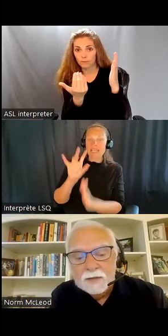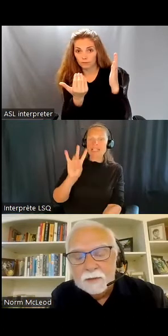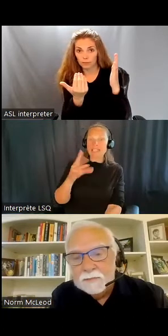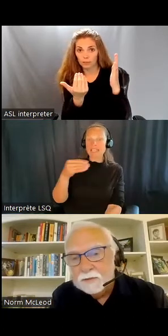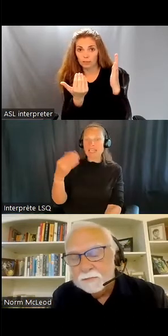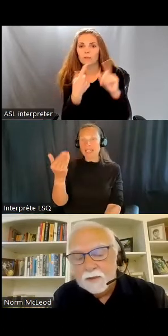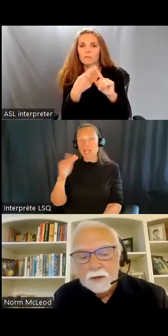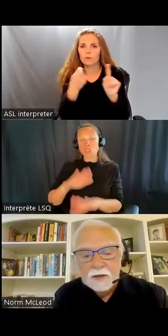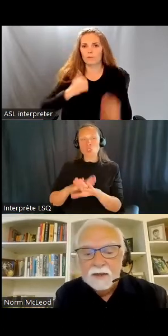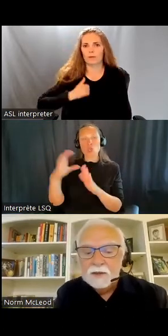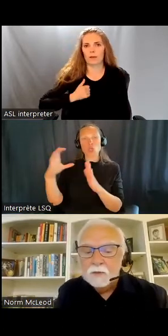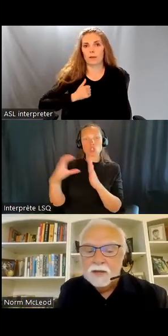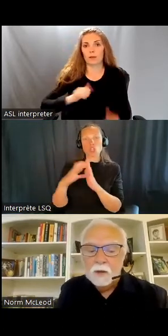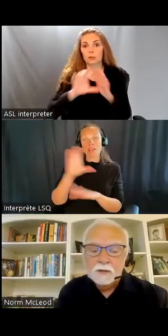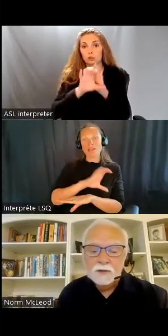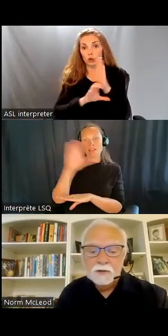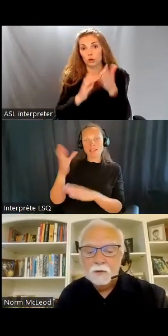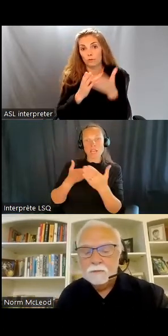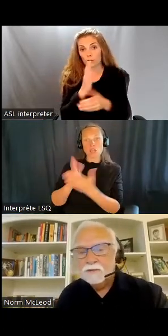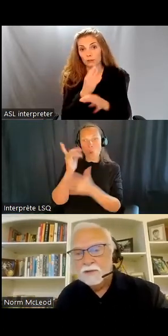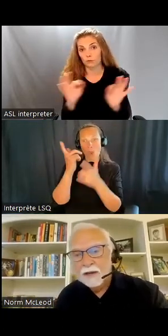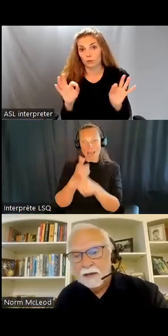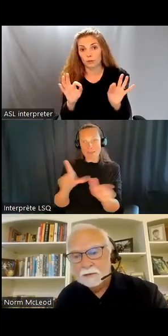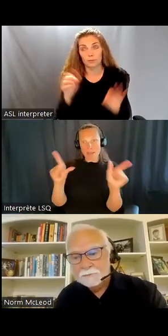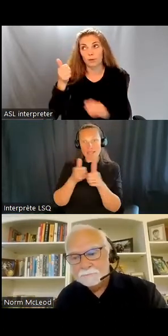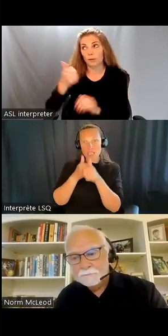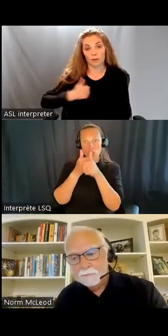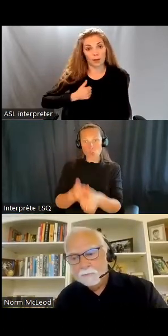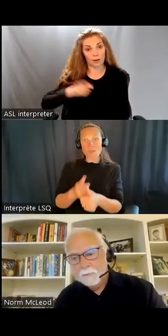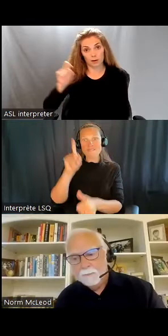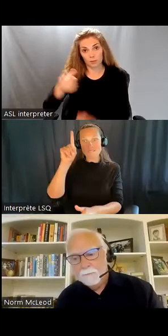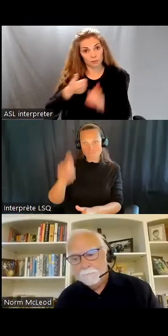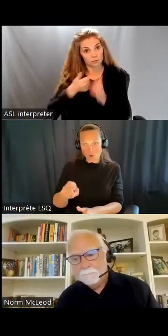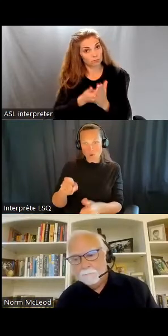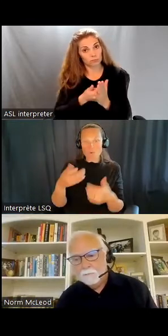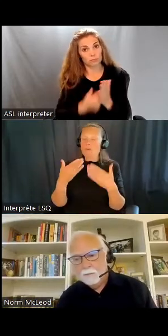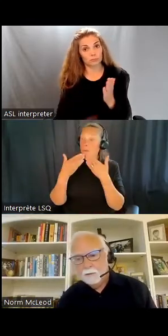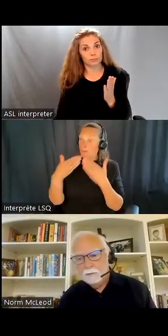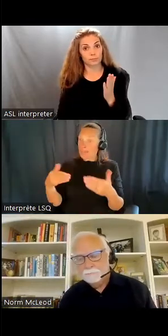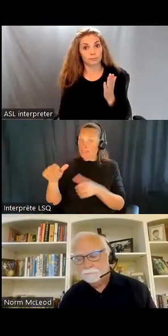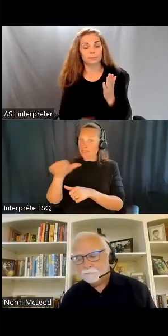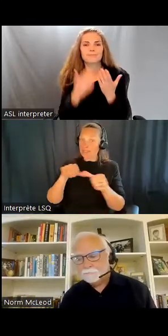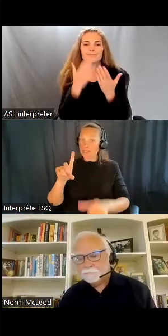Charte canadienne des droits et libertés. Merci et je vais donner la parole à Diane.